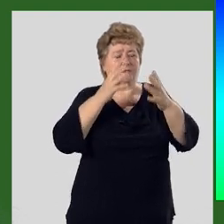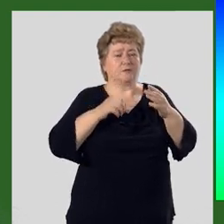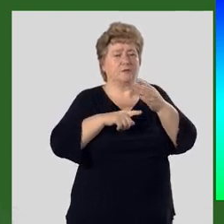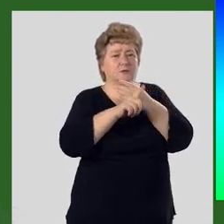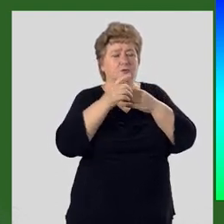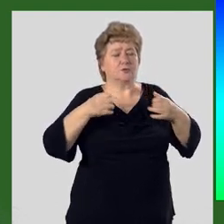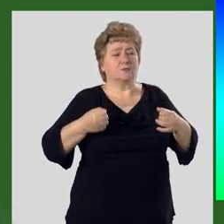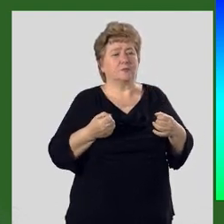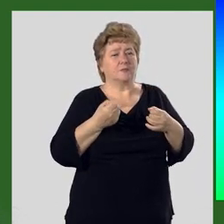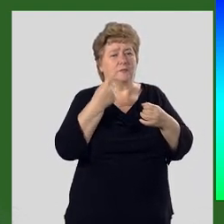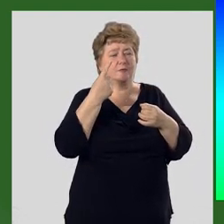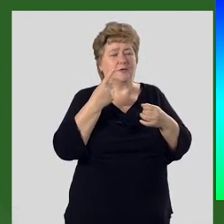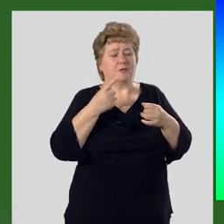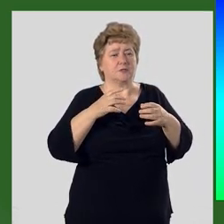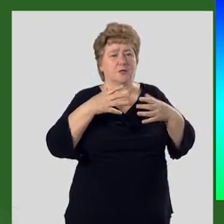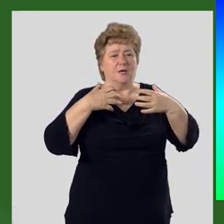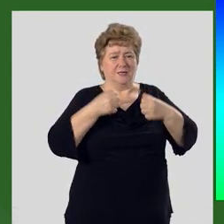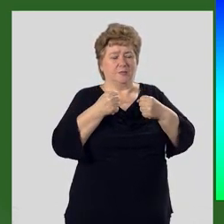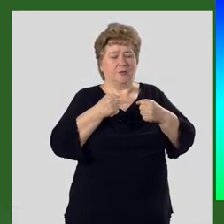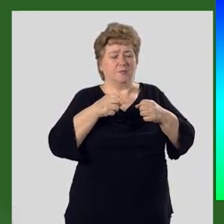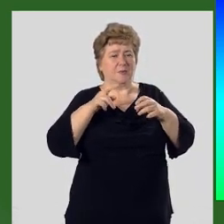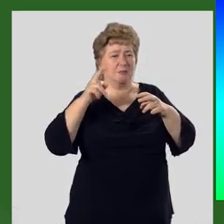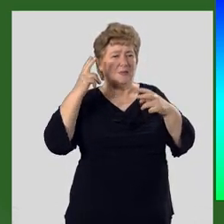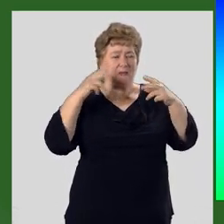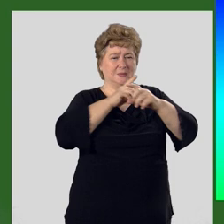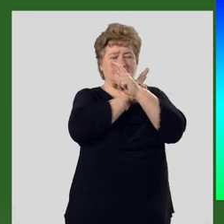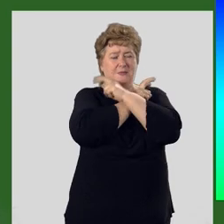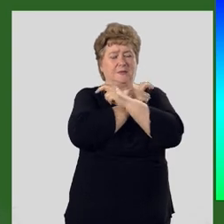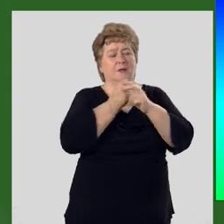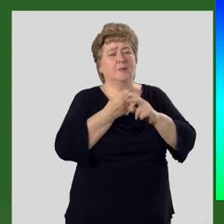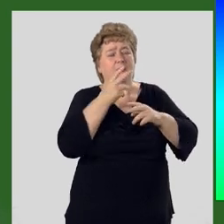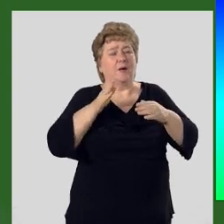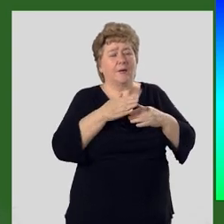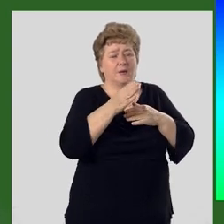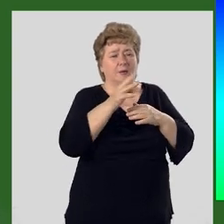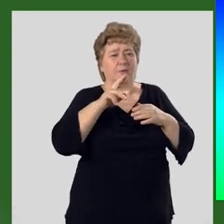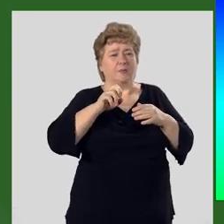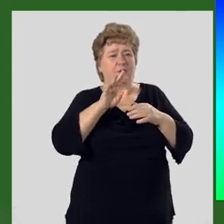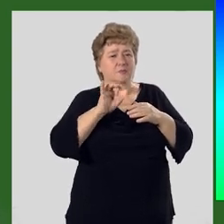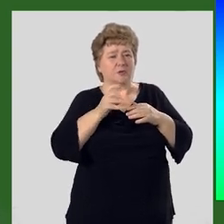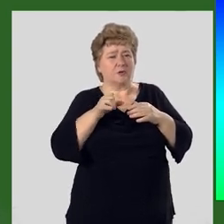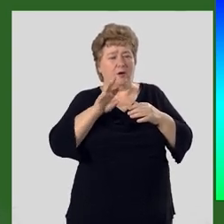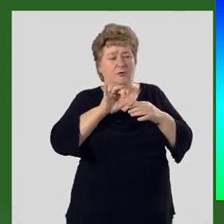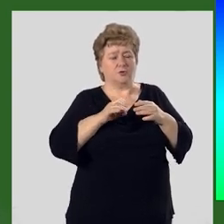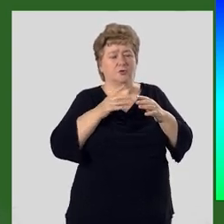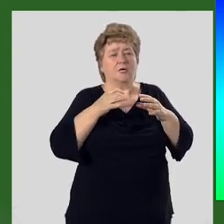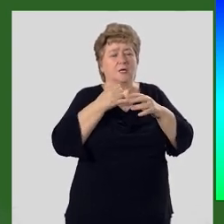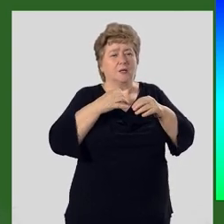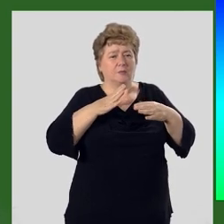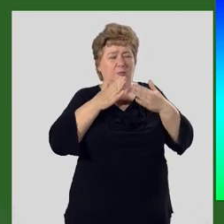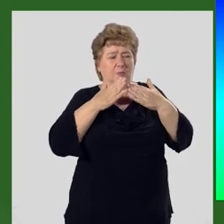зарождаться организмы с твердыми скелетами. Из позвоночных появились рыбы, присмыкающиеся и земноводные.